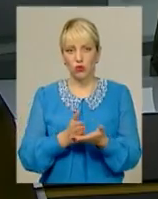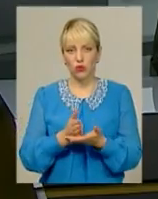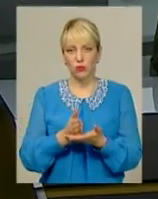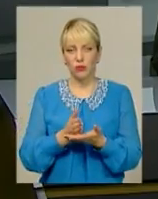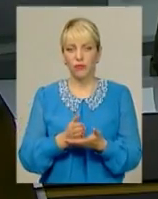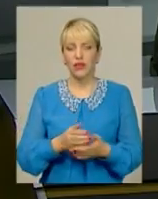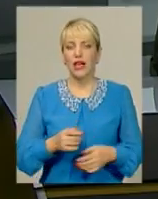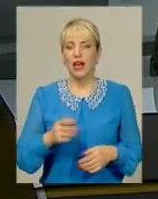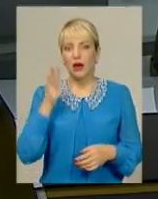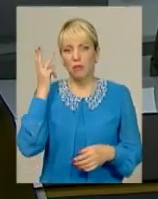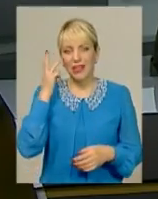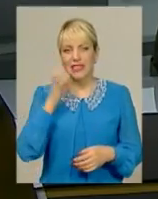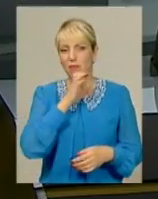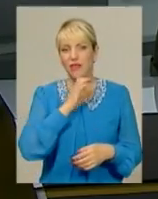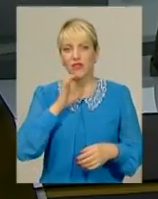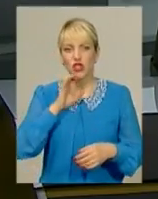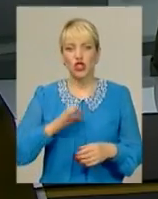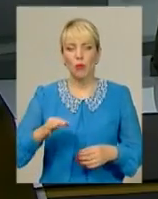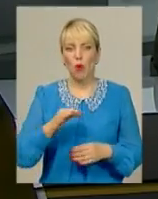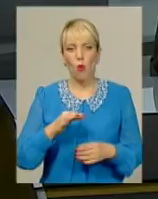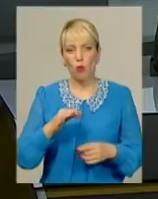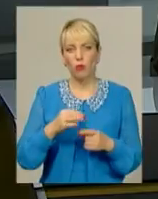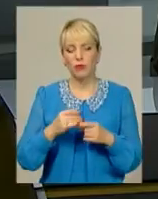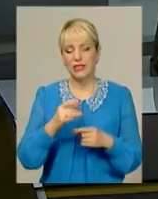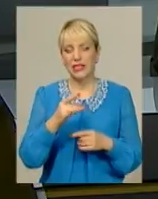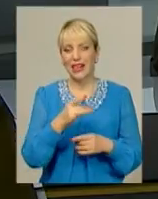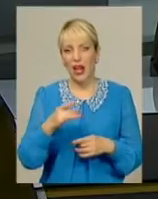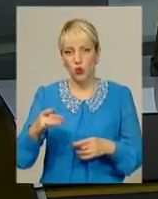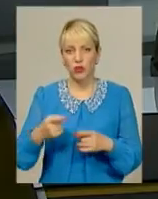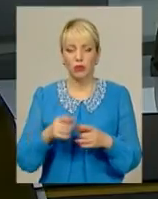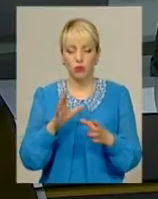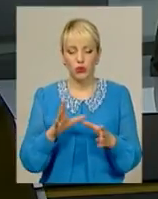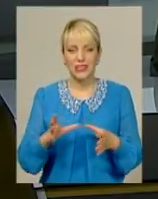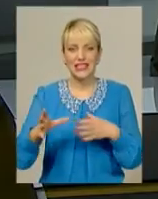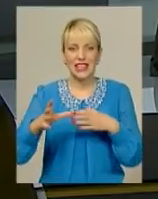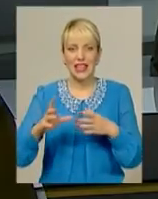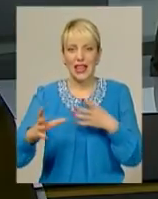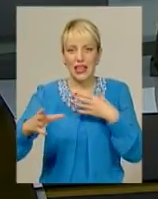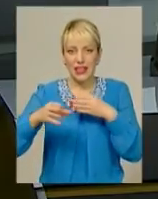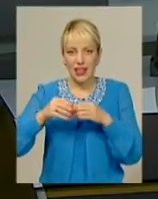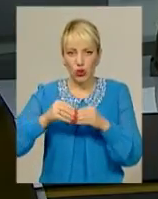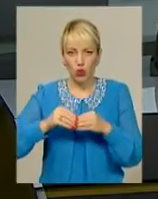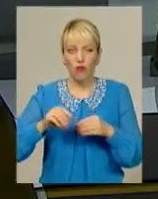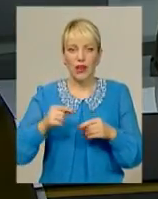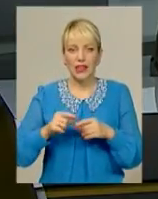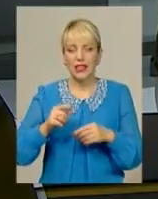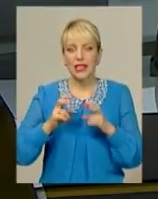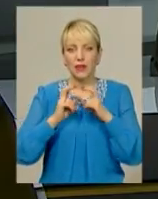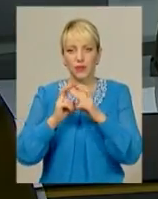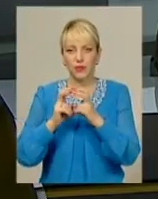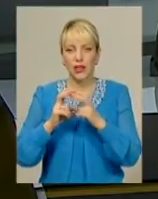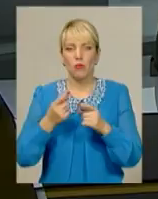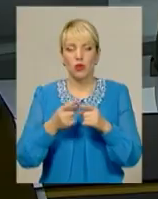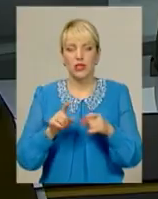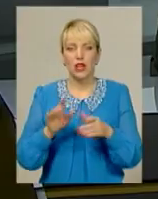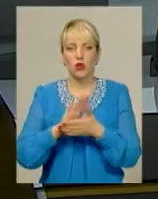Хмельницький із північними районами області з'єднає рейковий автобус. Принаймні, про це домовлявся голова облдержадміністрації